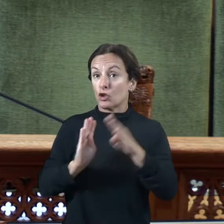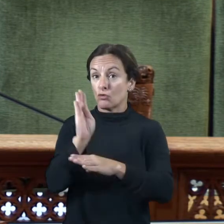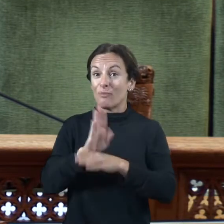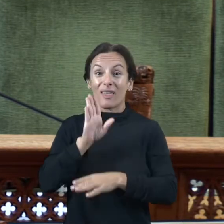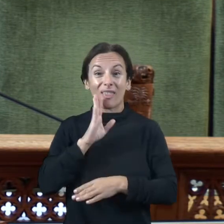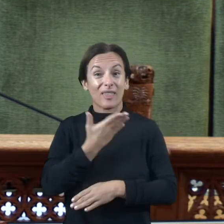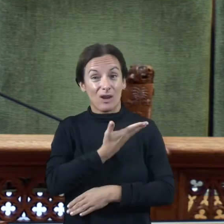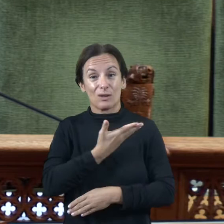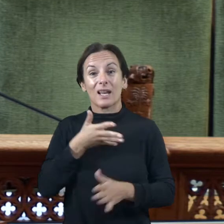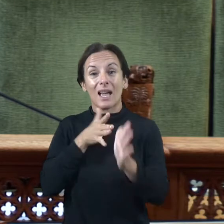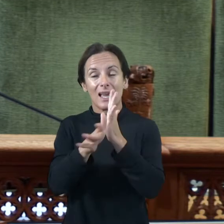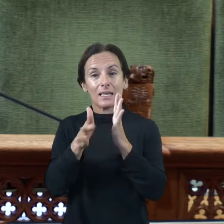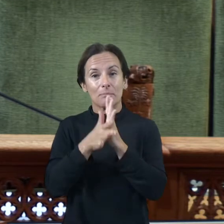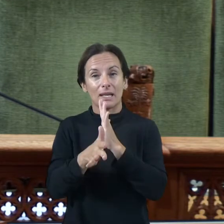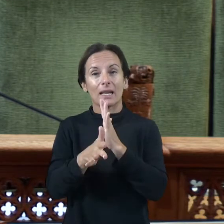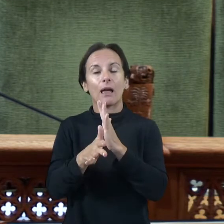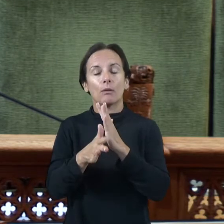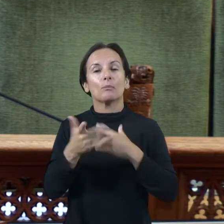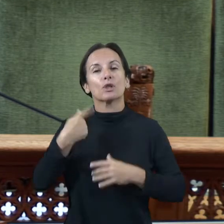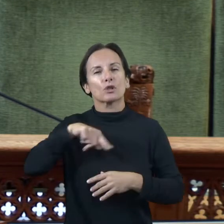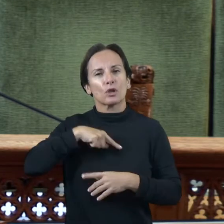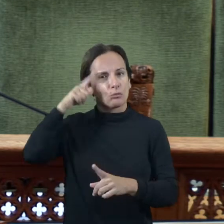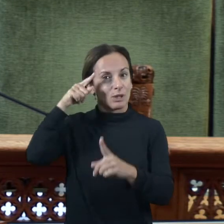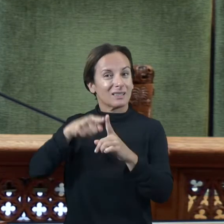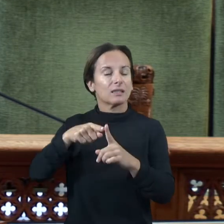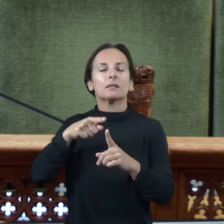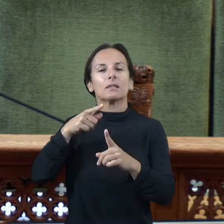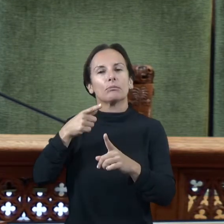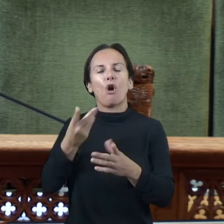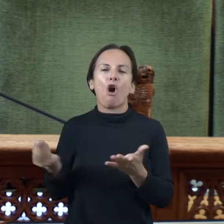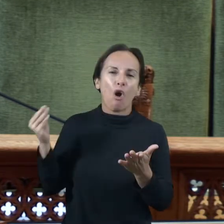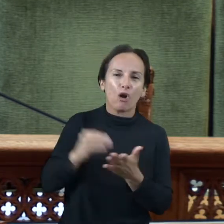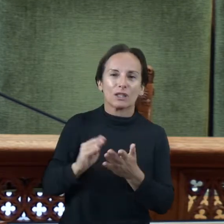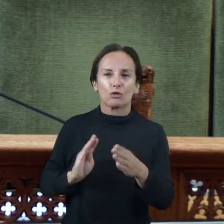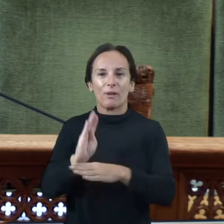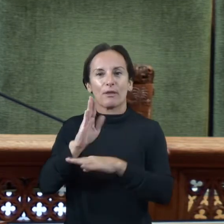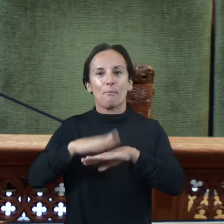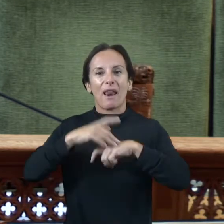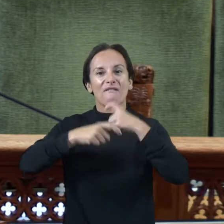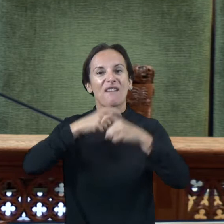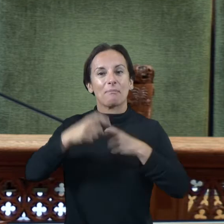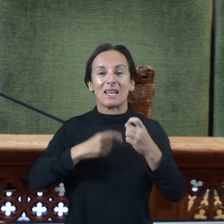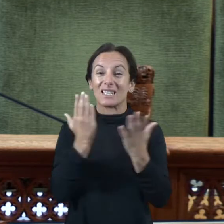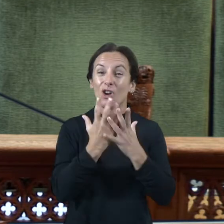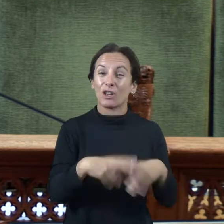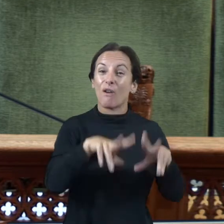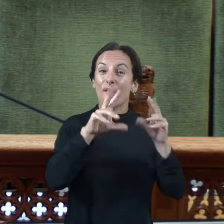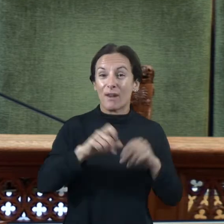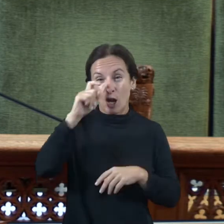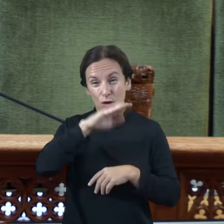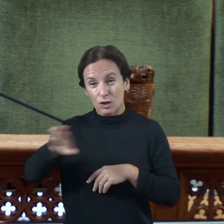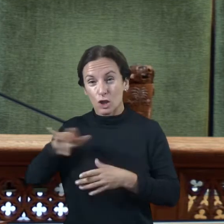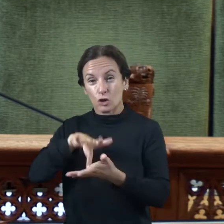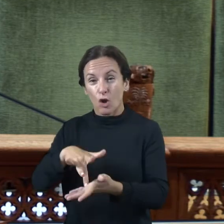que la novetat de cara a la temporada que ve es torna a renovar aquesta convocatòria per a famílies per a activitats extraescolars en